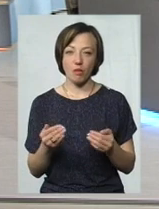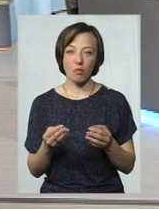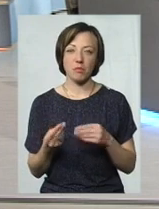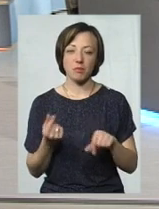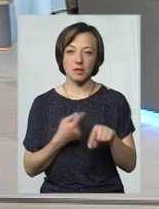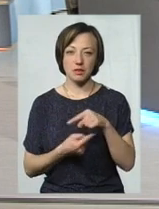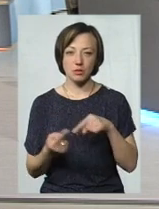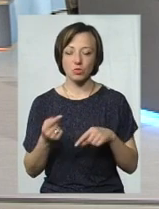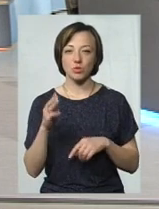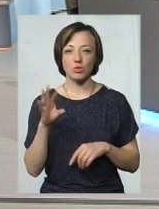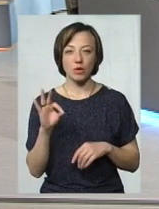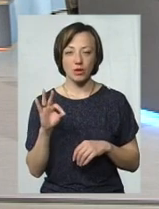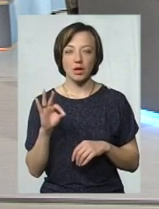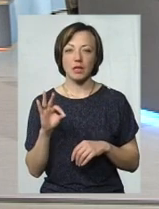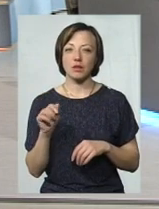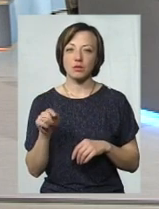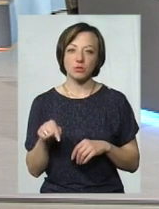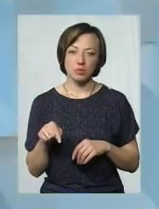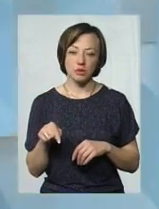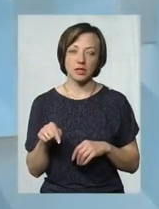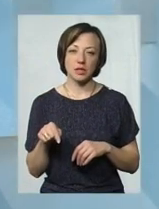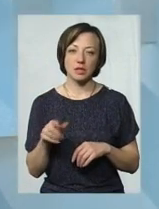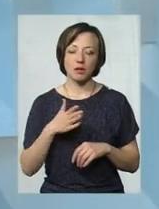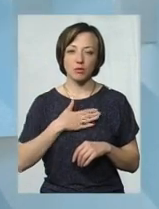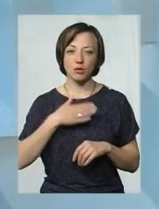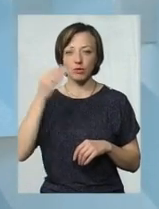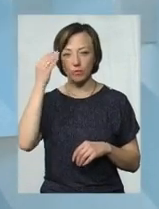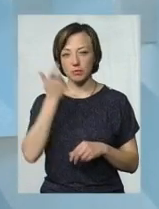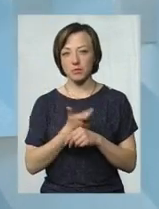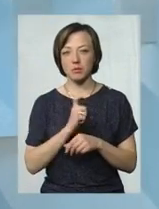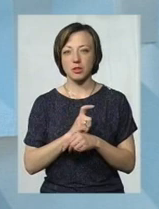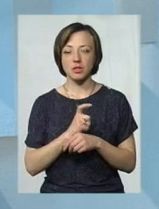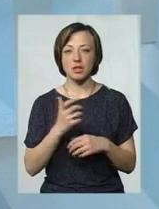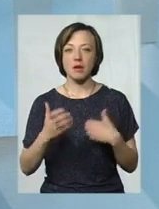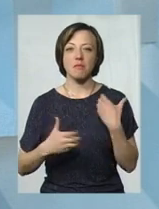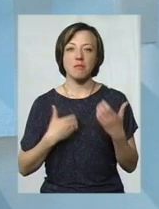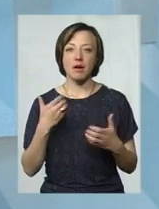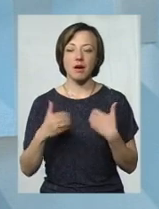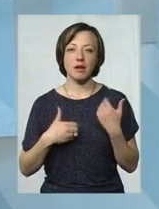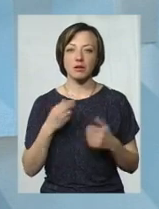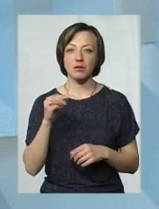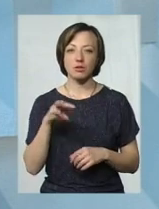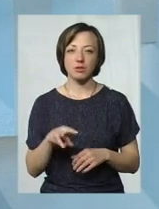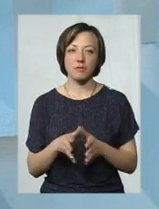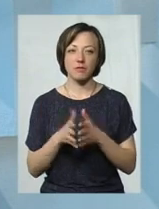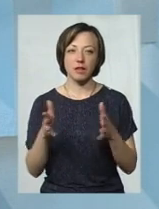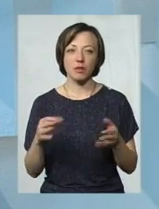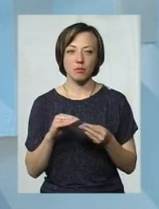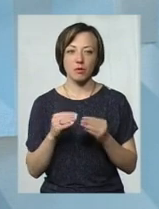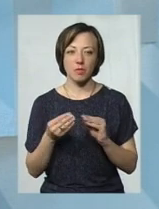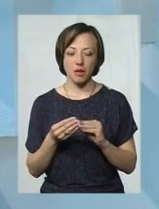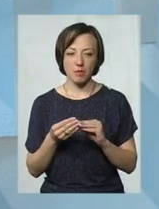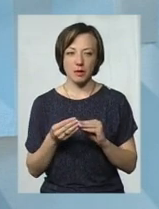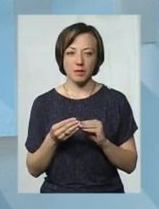бізнесу, то тут, на мою думку, більше паніки, аніж дійсно великої проблеми.